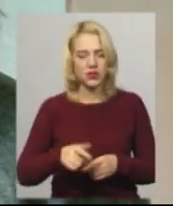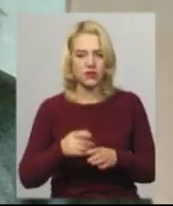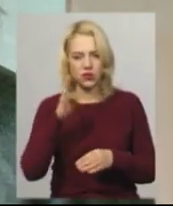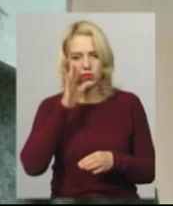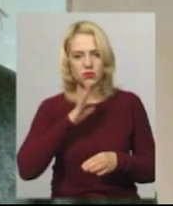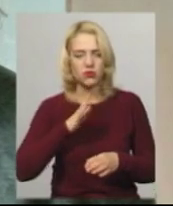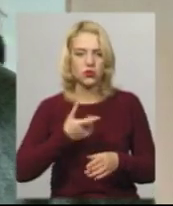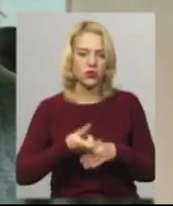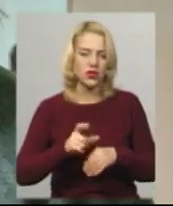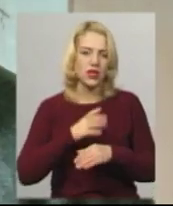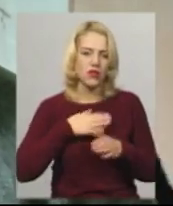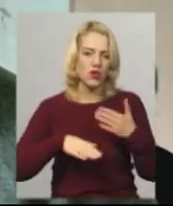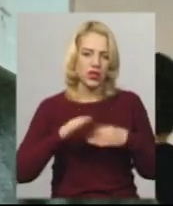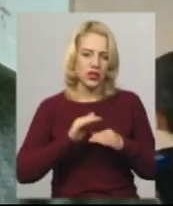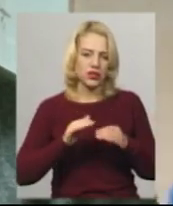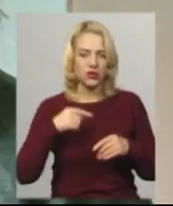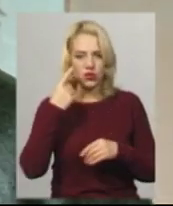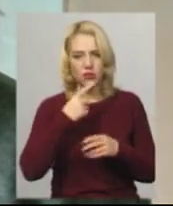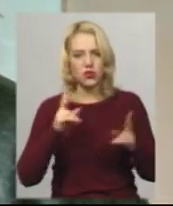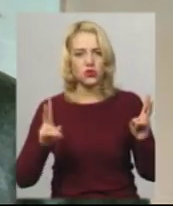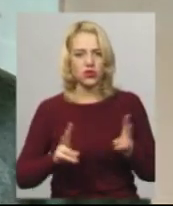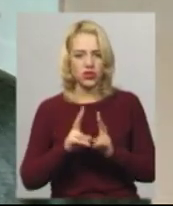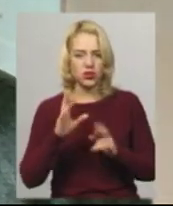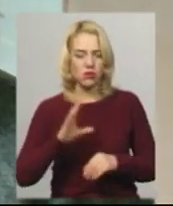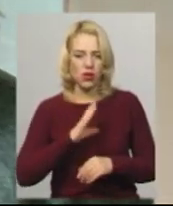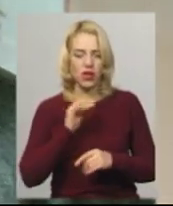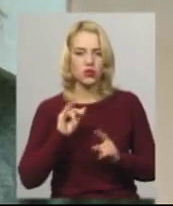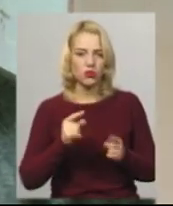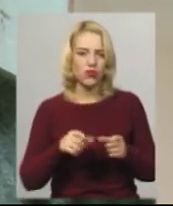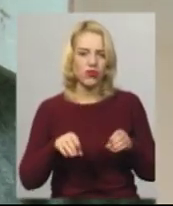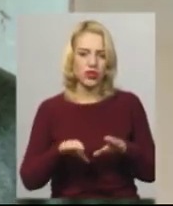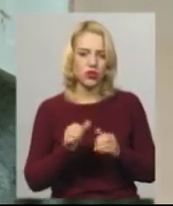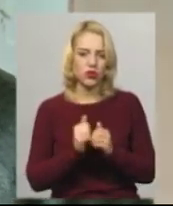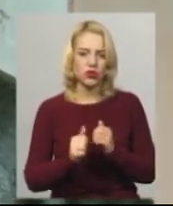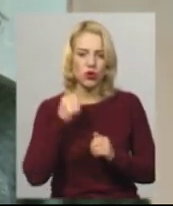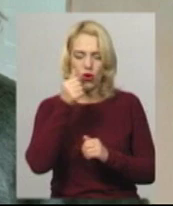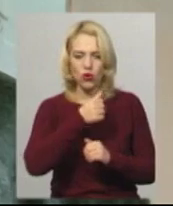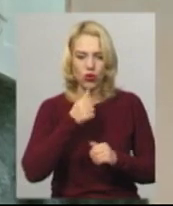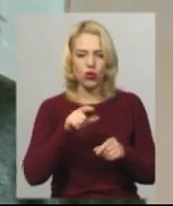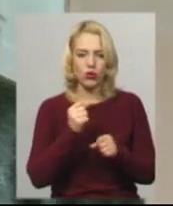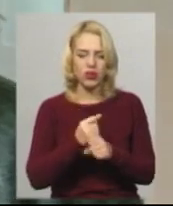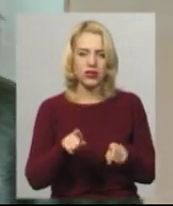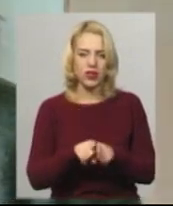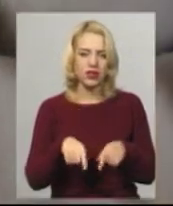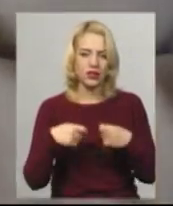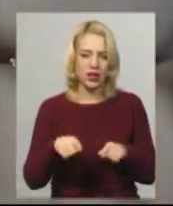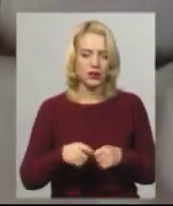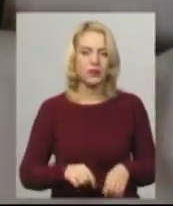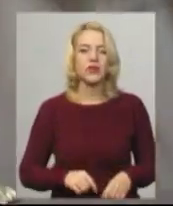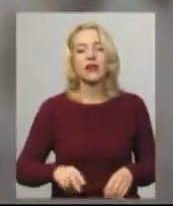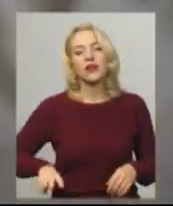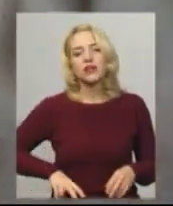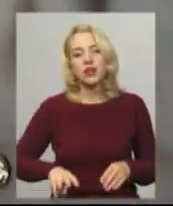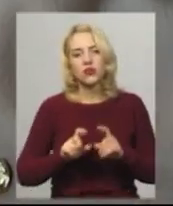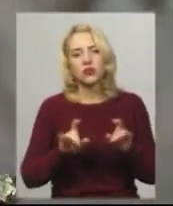задоволений і діти особисто передавали, зустріч була. І тому вирішили кожного року робити такі ярмарки. Зі слів директора школи,